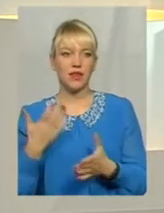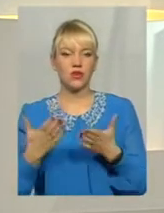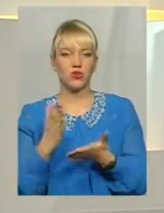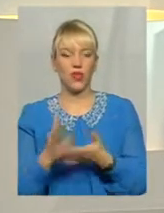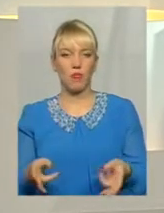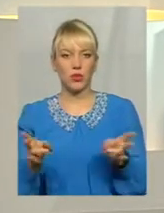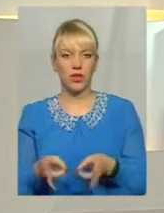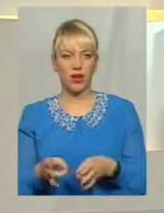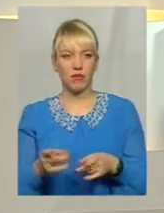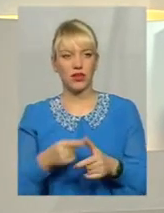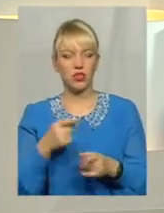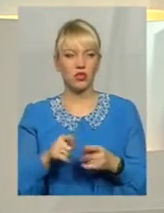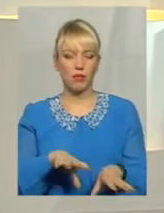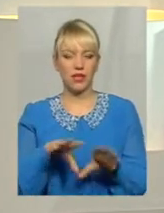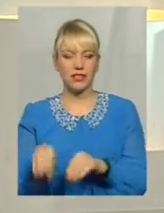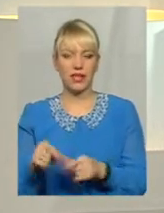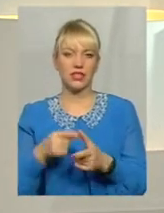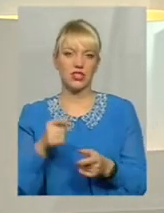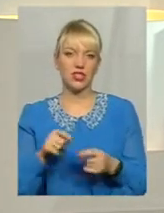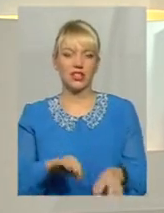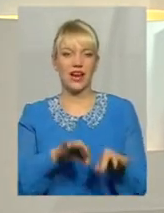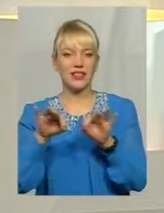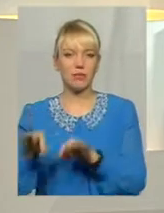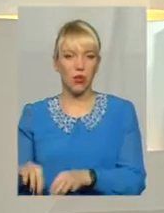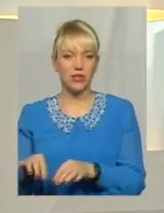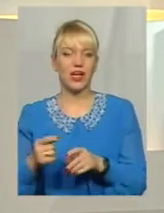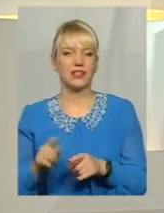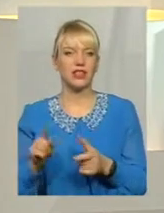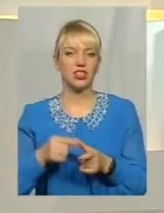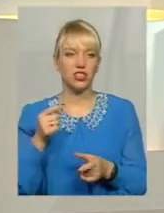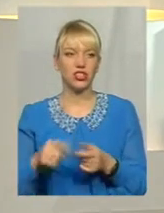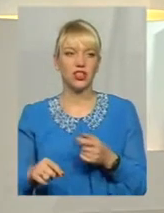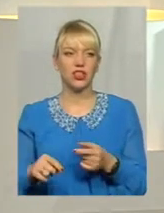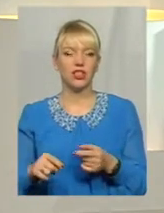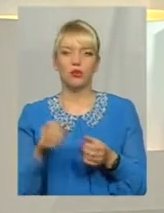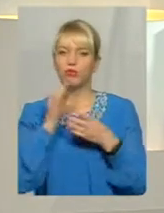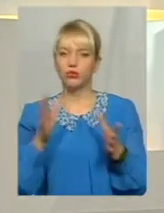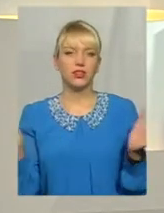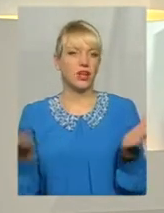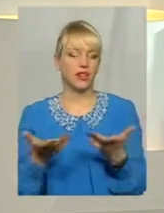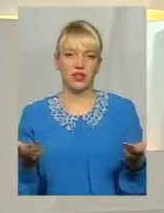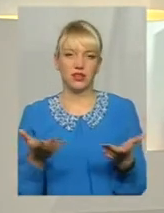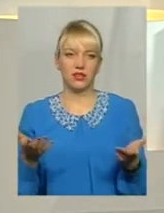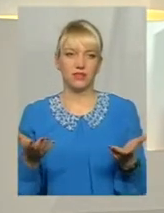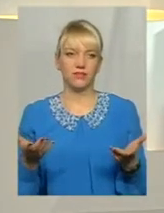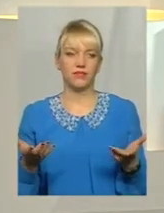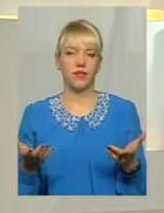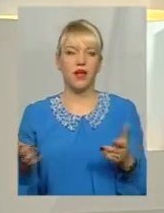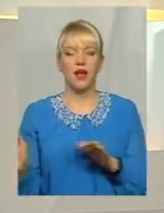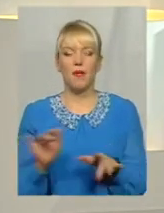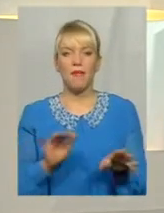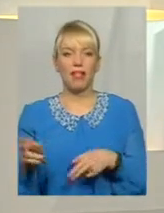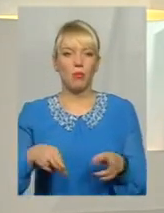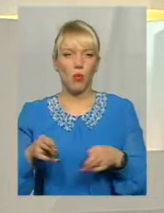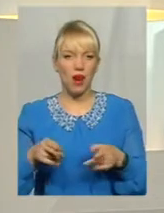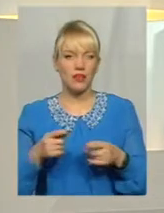потреба чи то пересадки, чи то трансплантації Чи то будь-яких маніпуляцій, пов